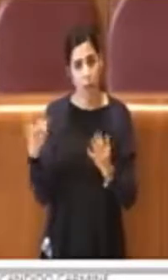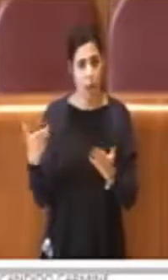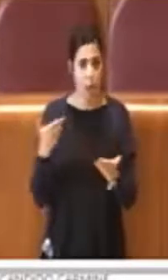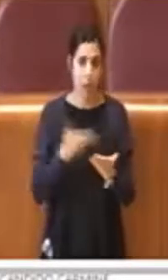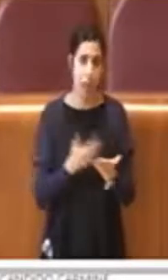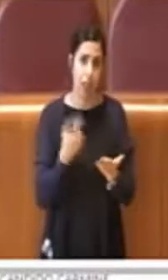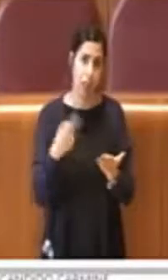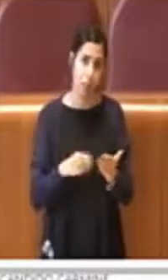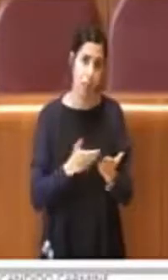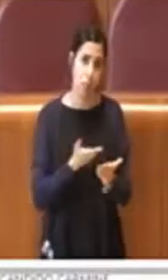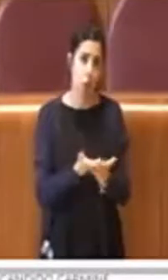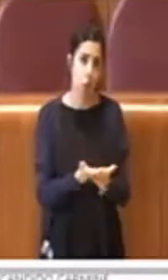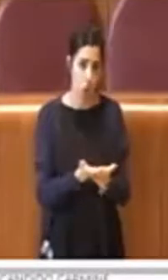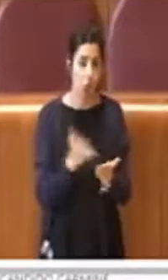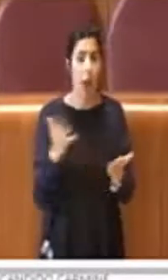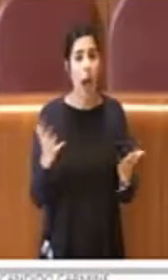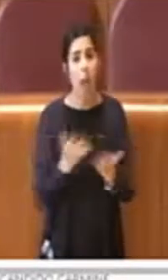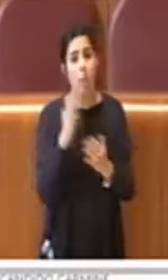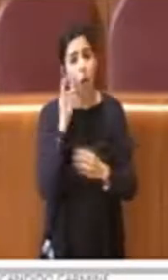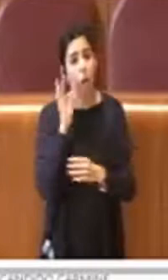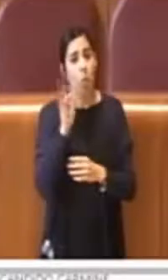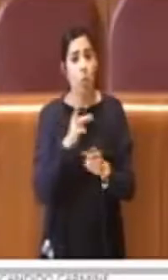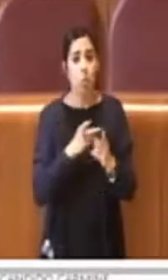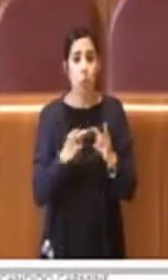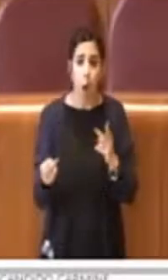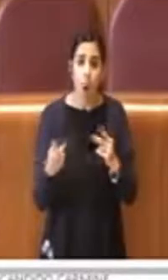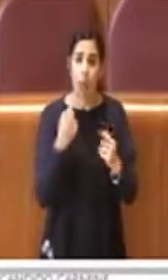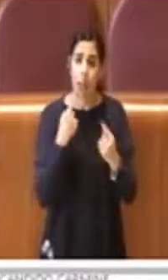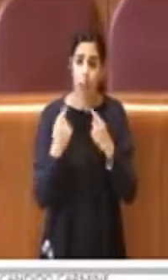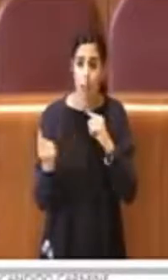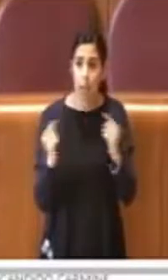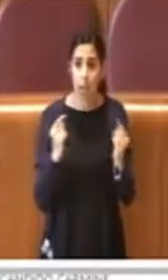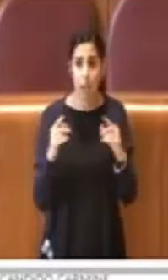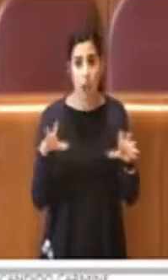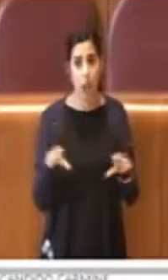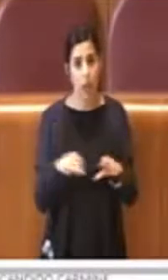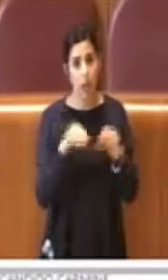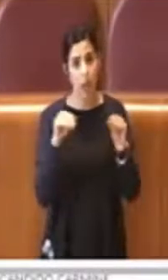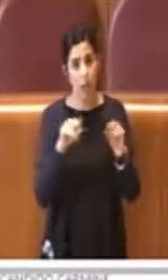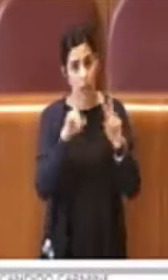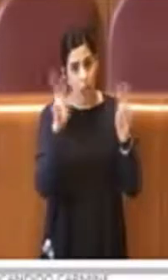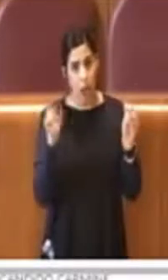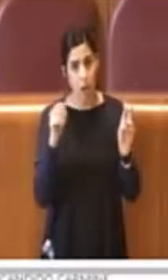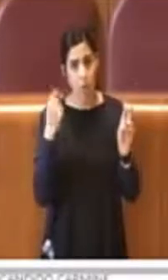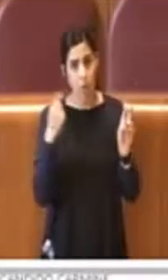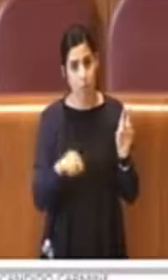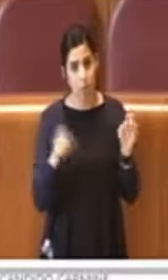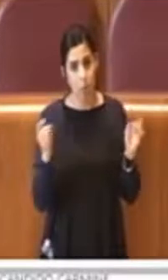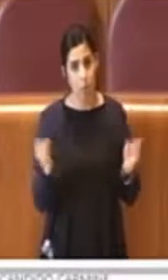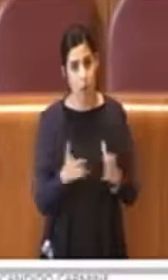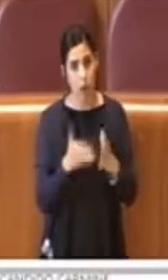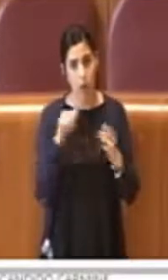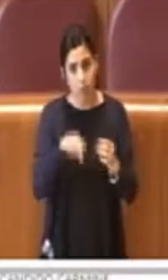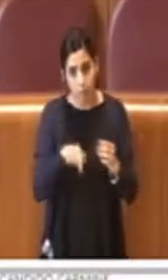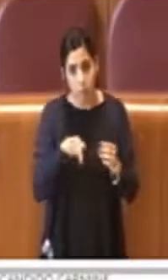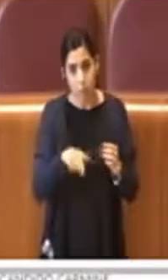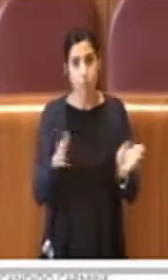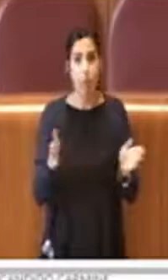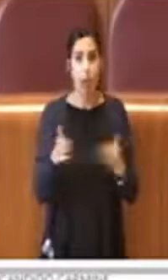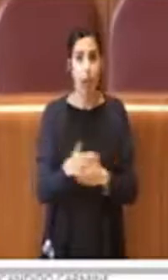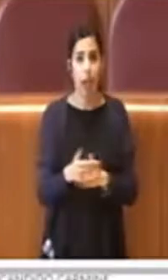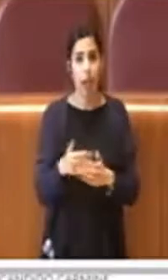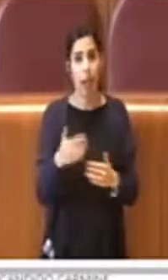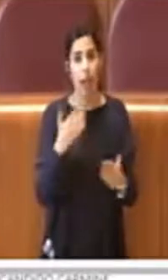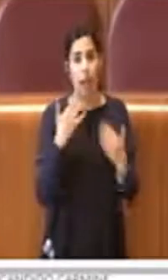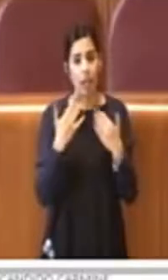provare a fare un dibattito su questa opportunità in Assemblea Camerino. Questo, ripeto,